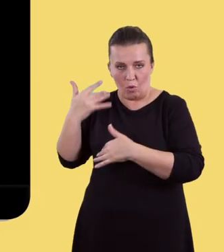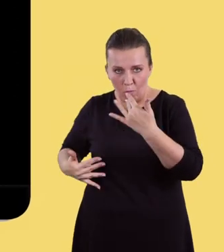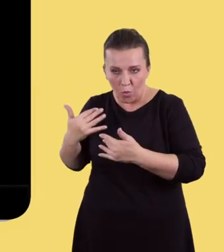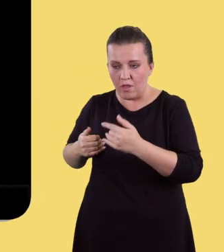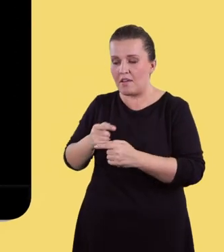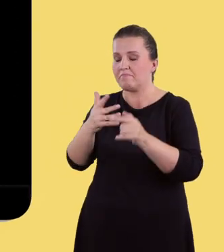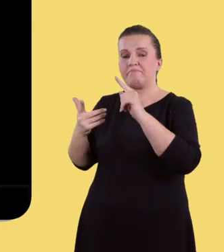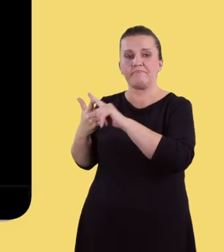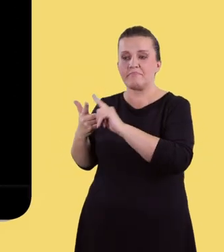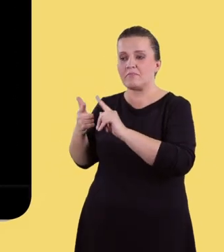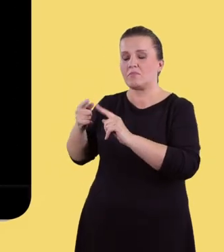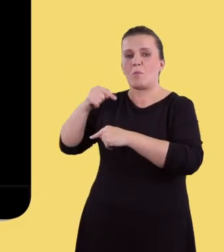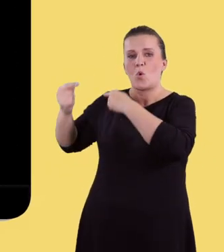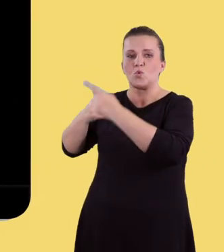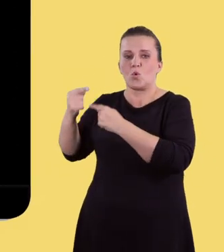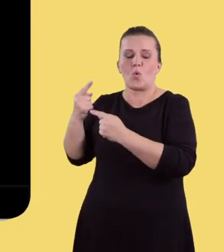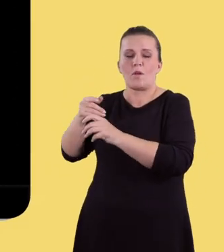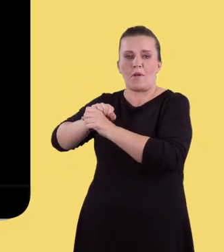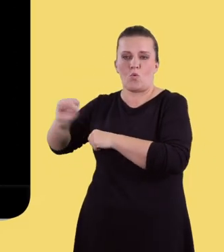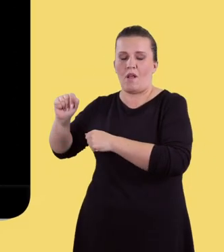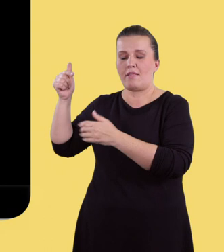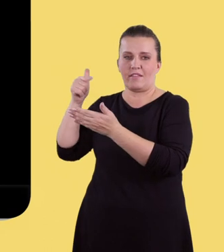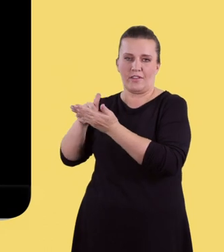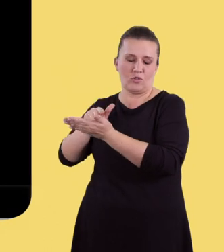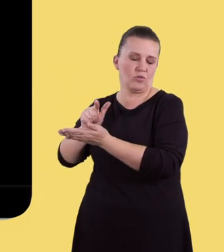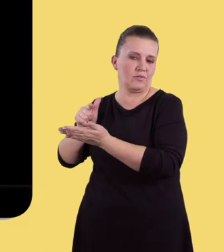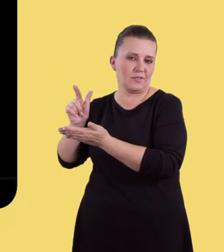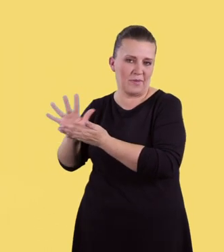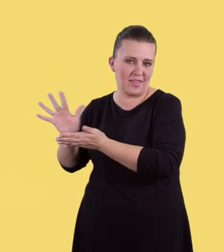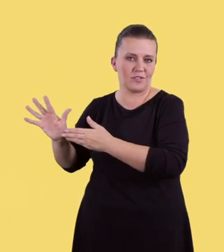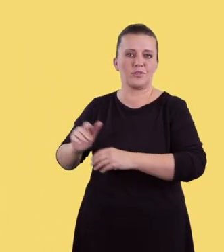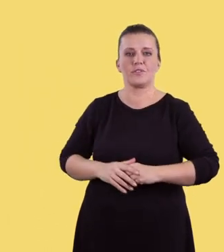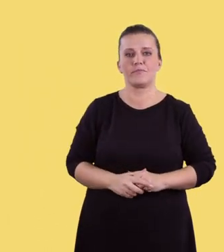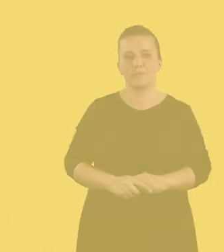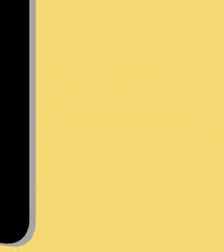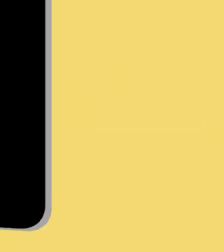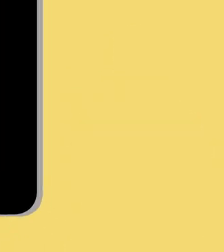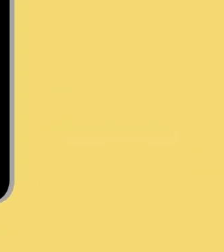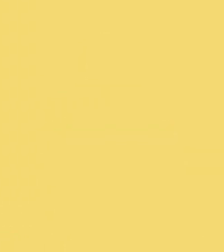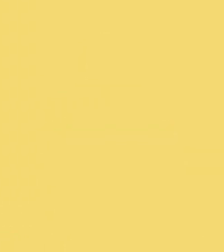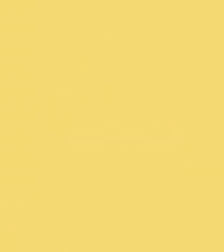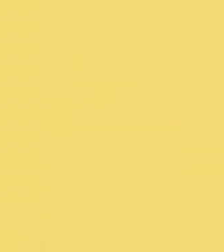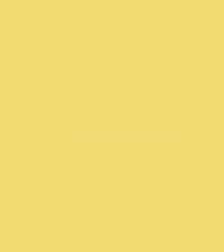procedury przeprowadzania egzaminu maturalnego w roku 2014-2015.